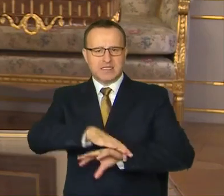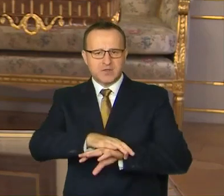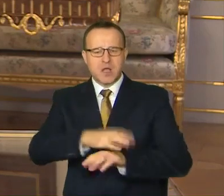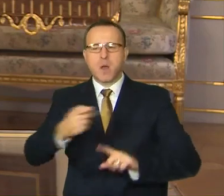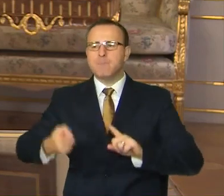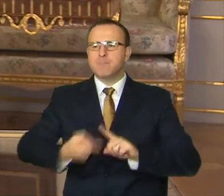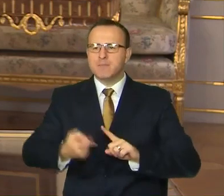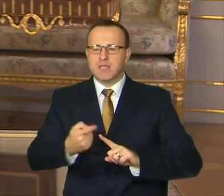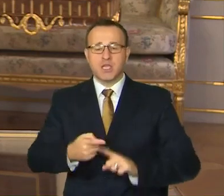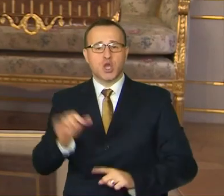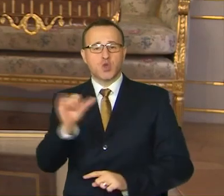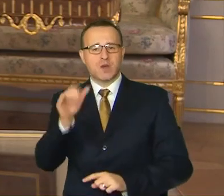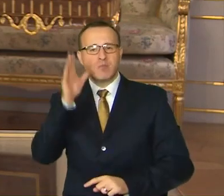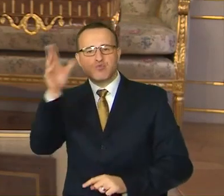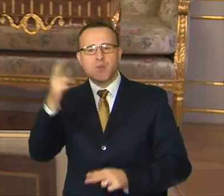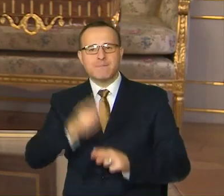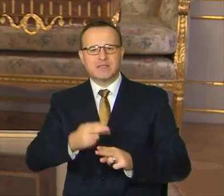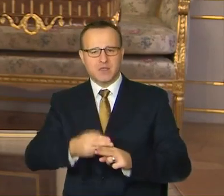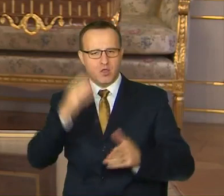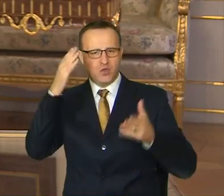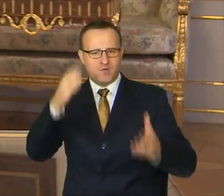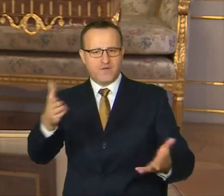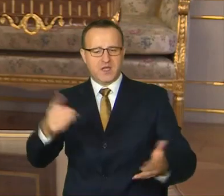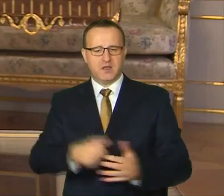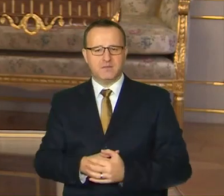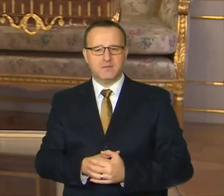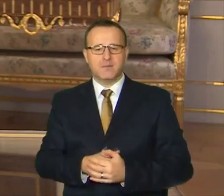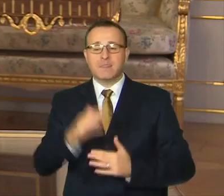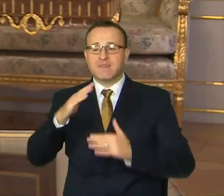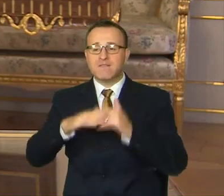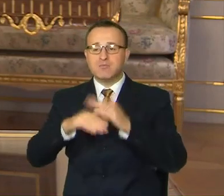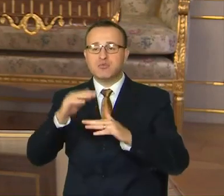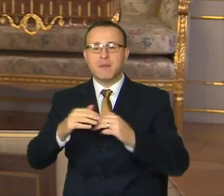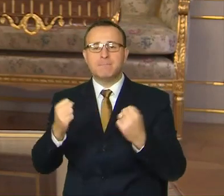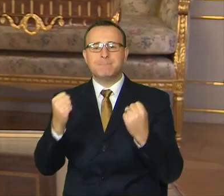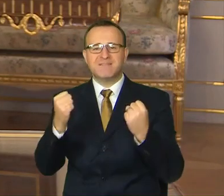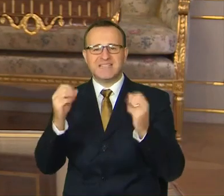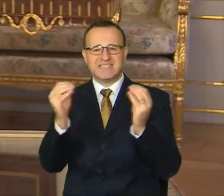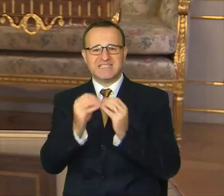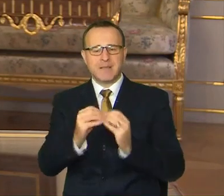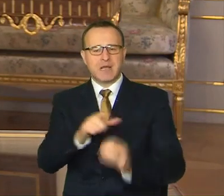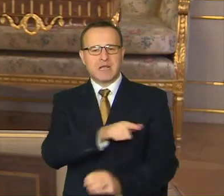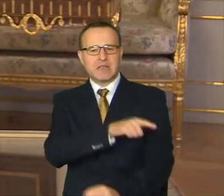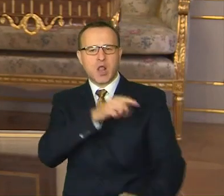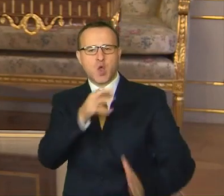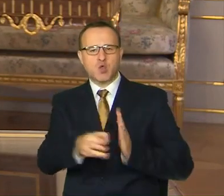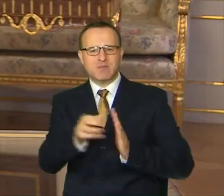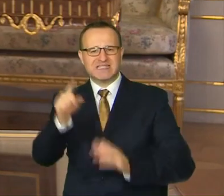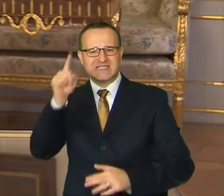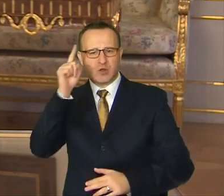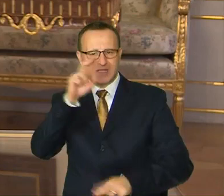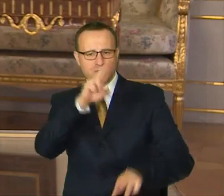podmienky, ktorým budú pacienti dôverovať. Vybudujme pevný systém dlhodobej starostlivosti o seniorov,